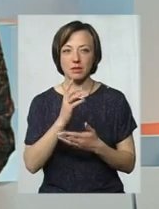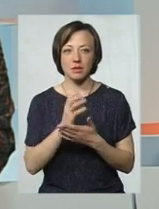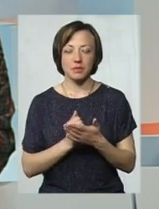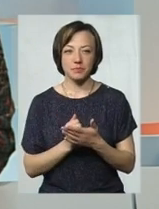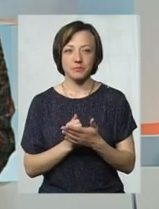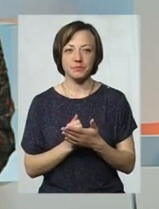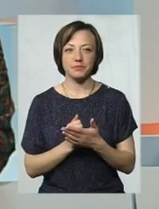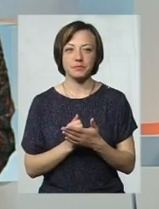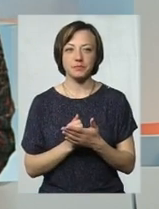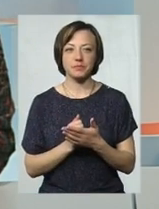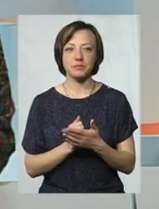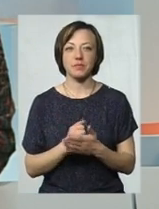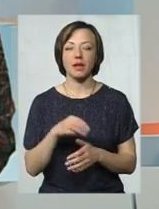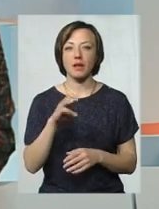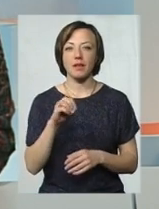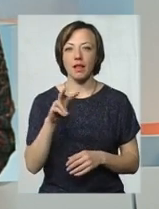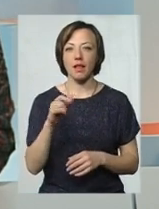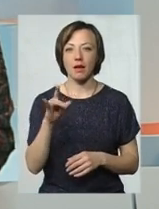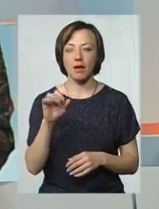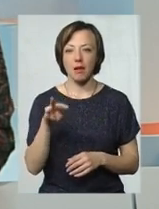Вайбер месенджер, є, наприклад, Телеграм месенджер.